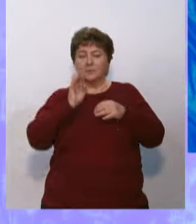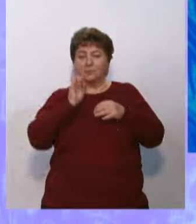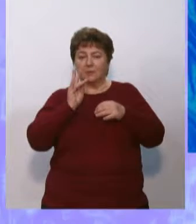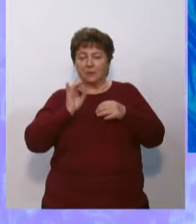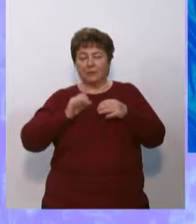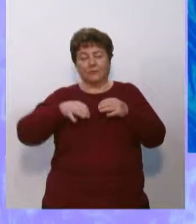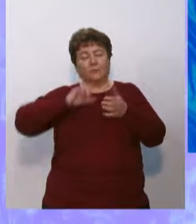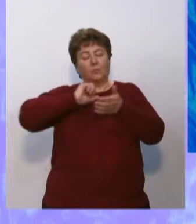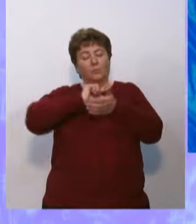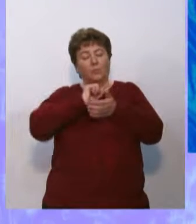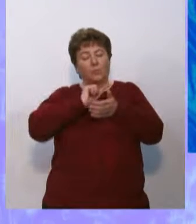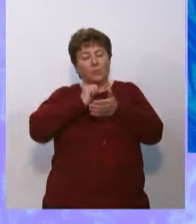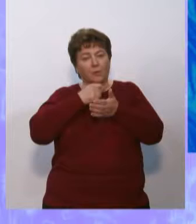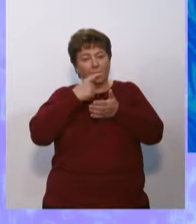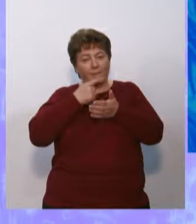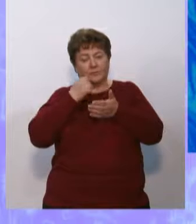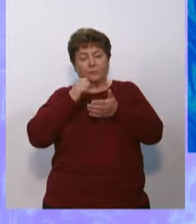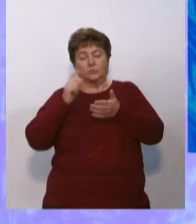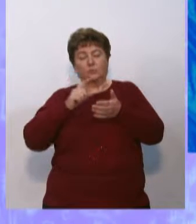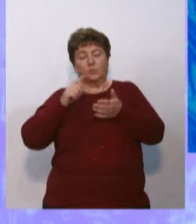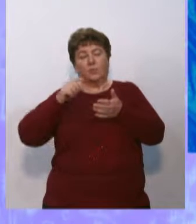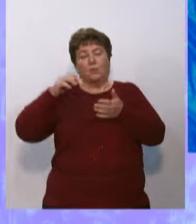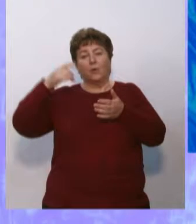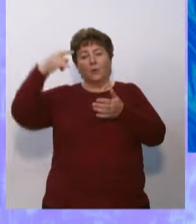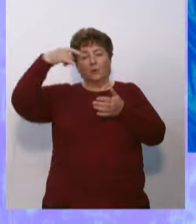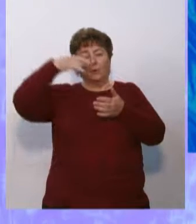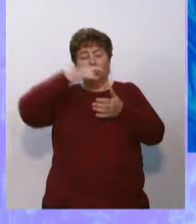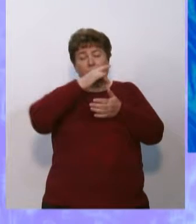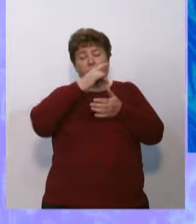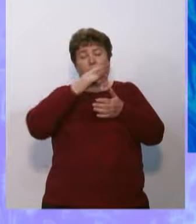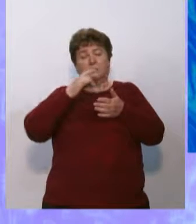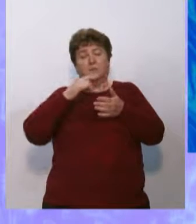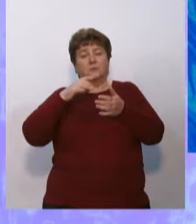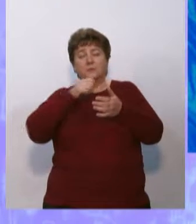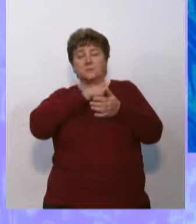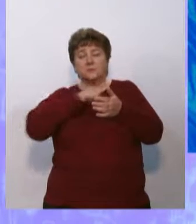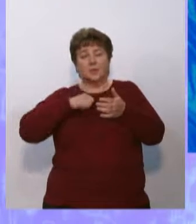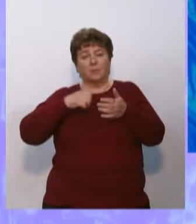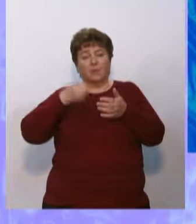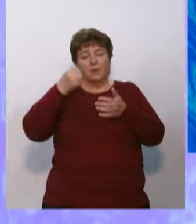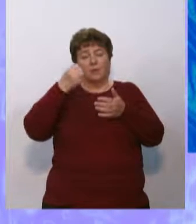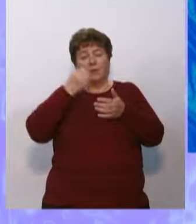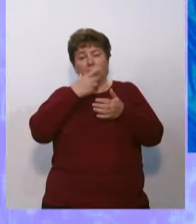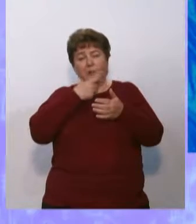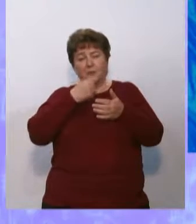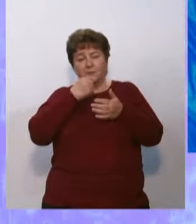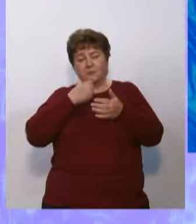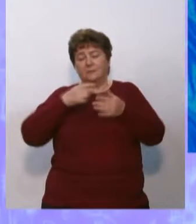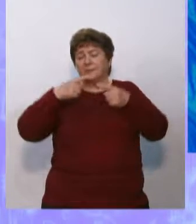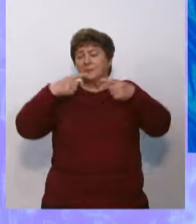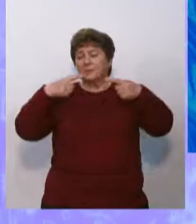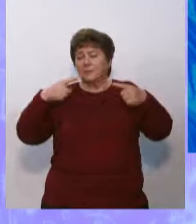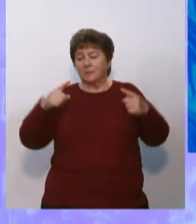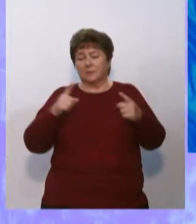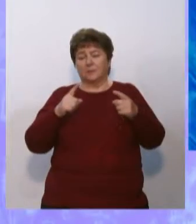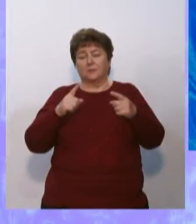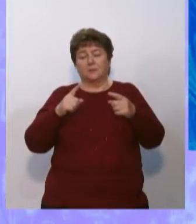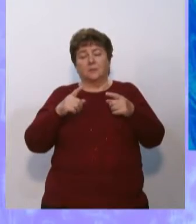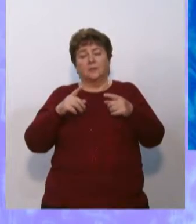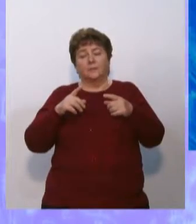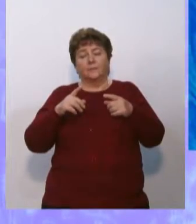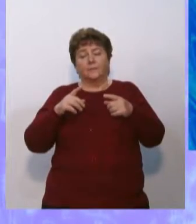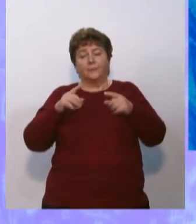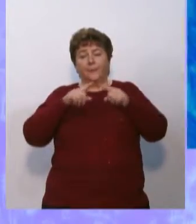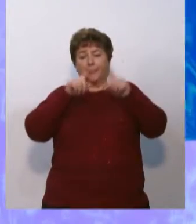утверждают, что из космоса наша планета Земля самая красивая, яркая, разнообразная. На